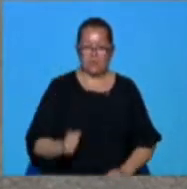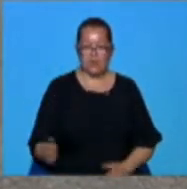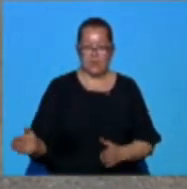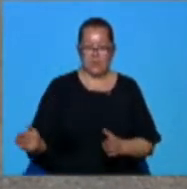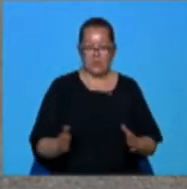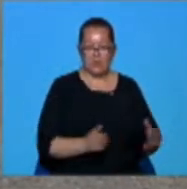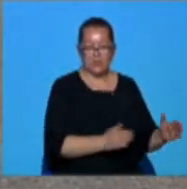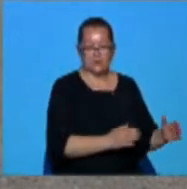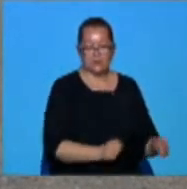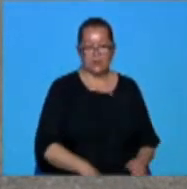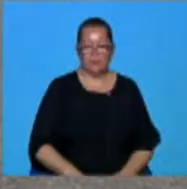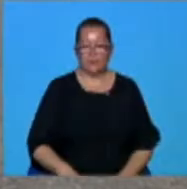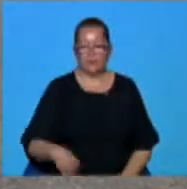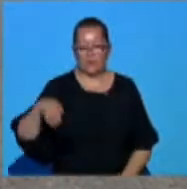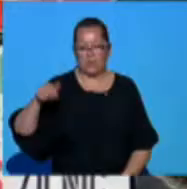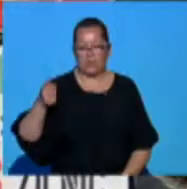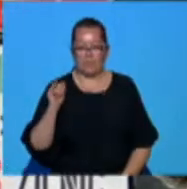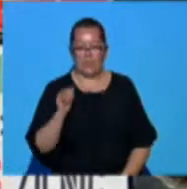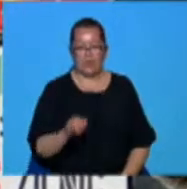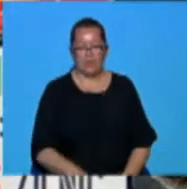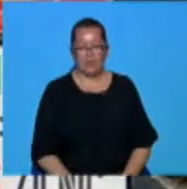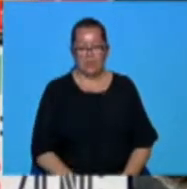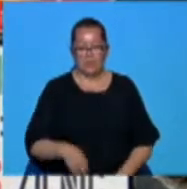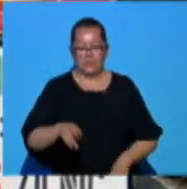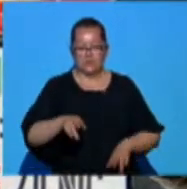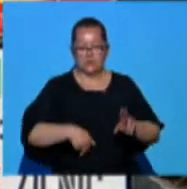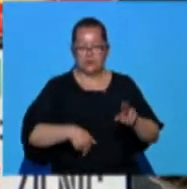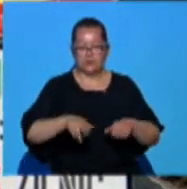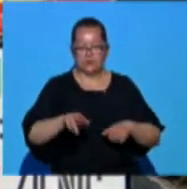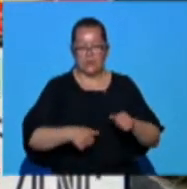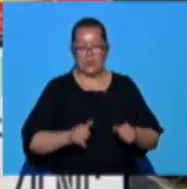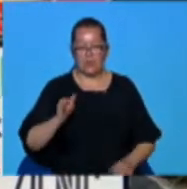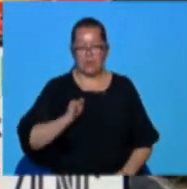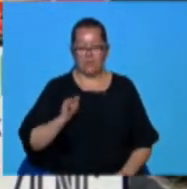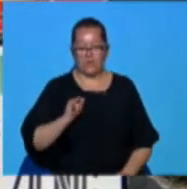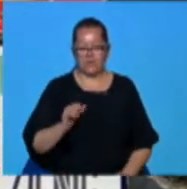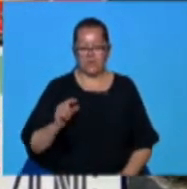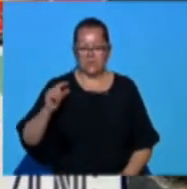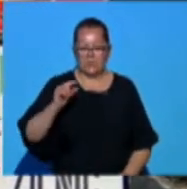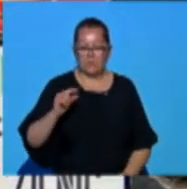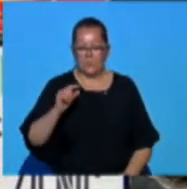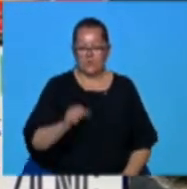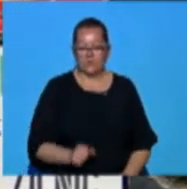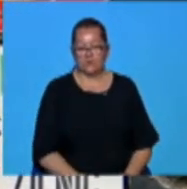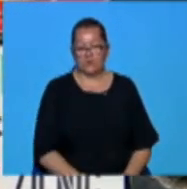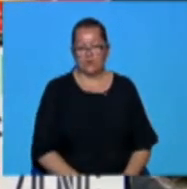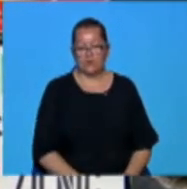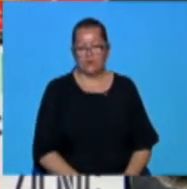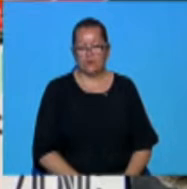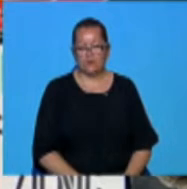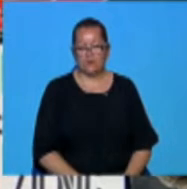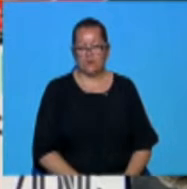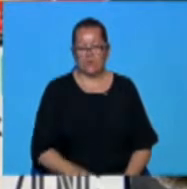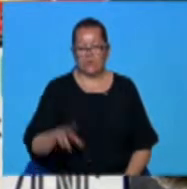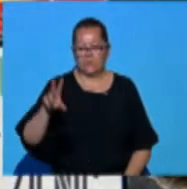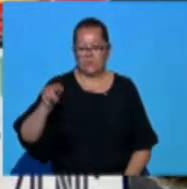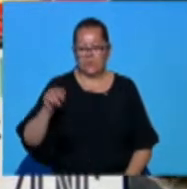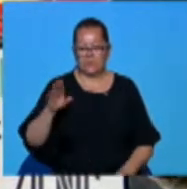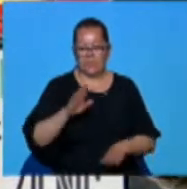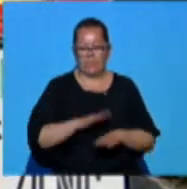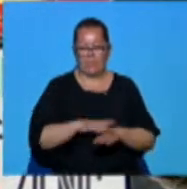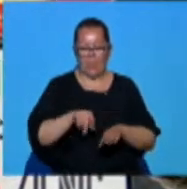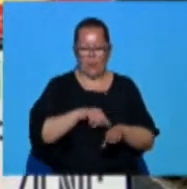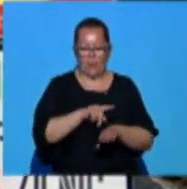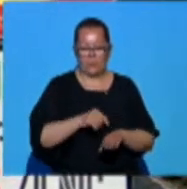la început de Cireșar. Se va circula în următoarele condiții. Restricționată viteza de circulație pentru siguranța participanților la trafic la 30 de km pe